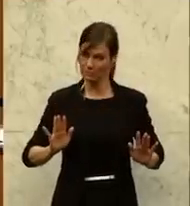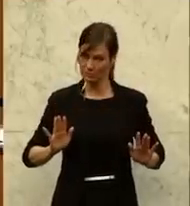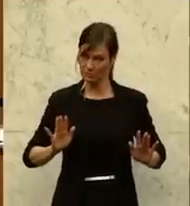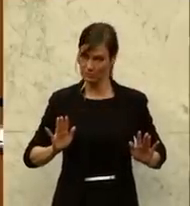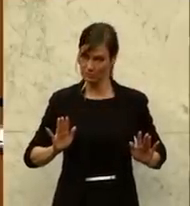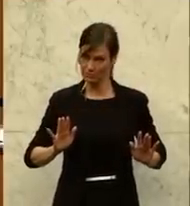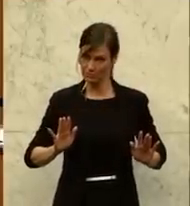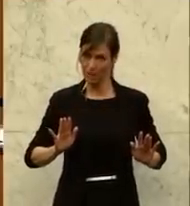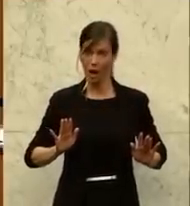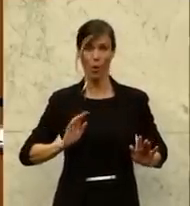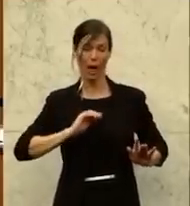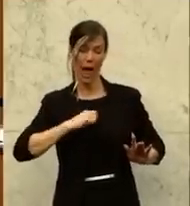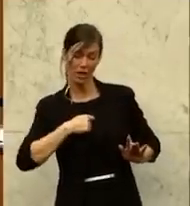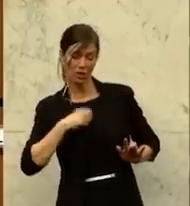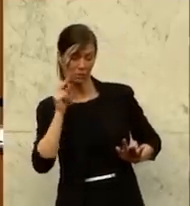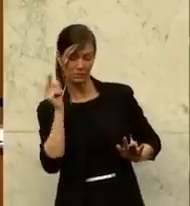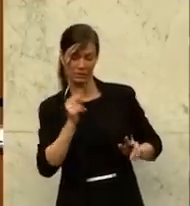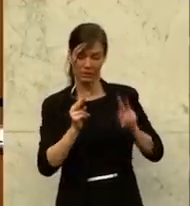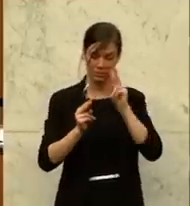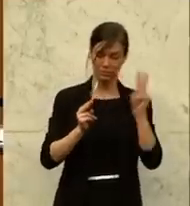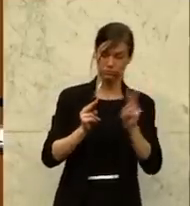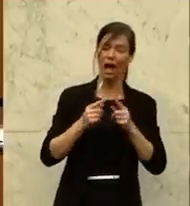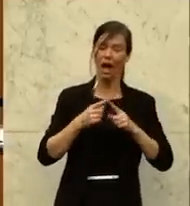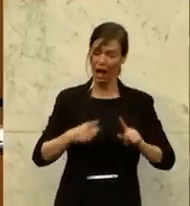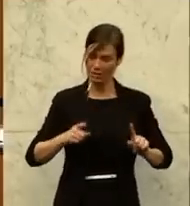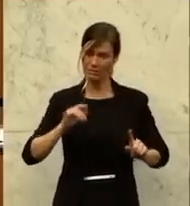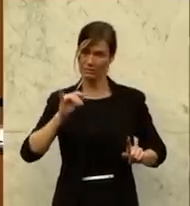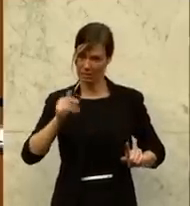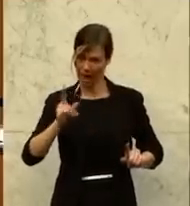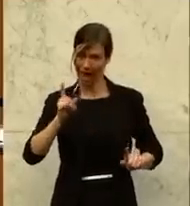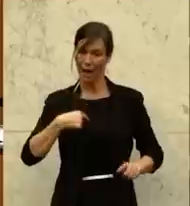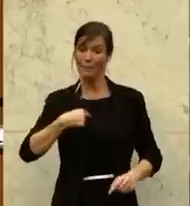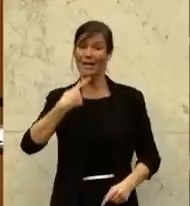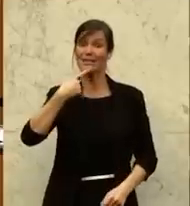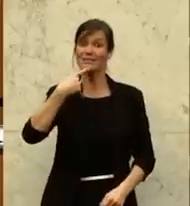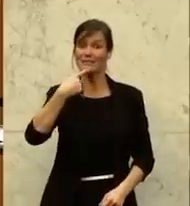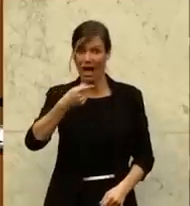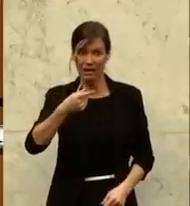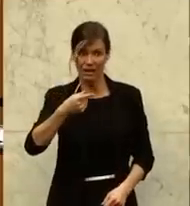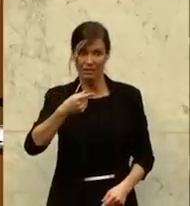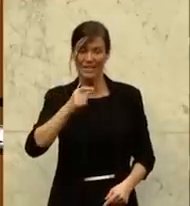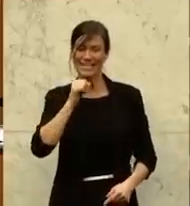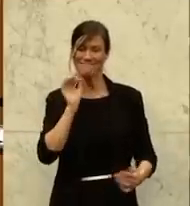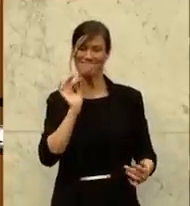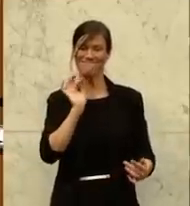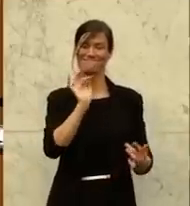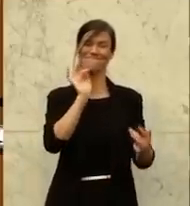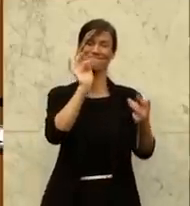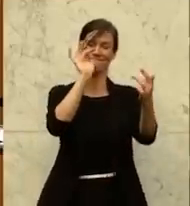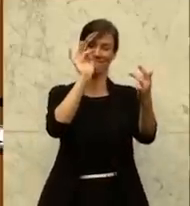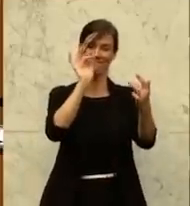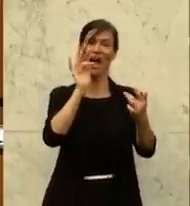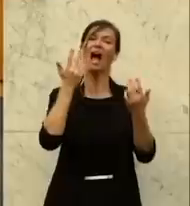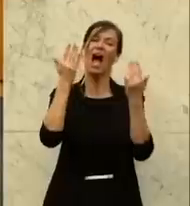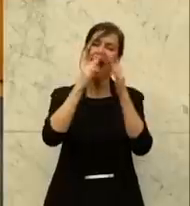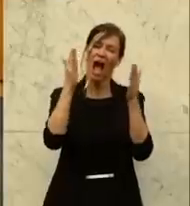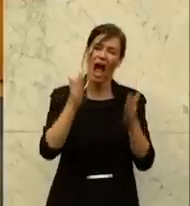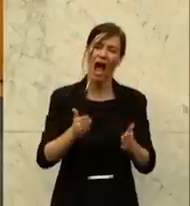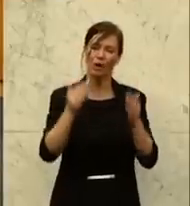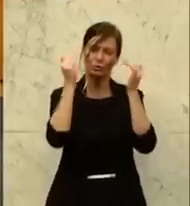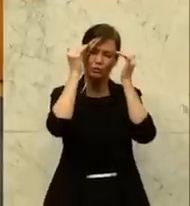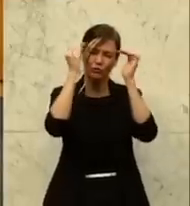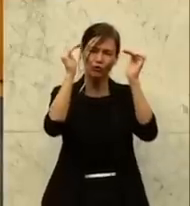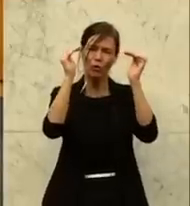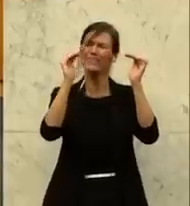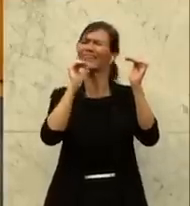verschiedenen Meinungen auch so auszutragen, dass wir die Würde des Hauses nicht verletzen und auch unser